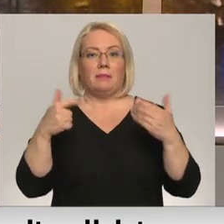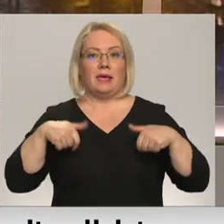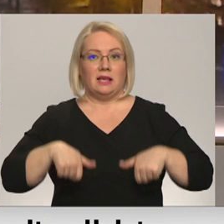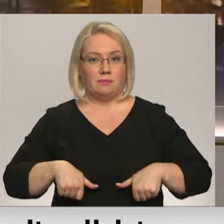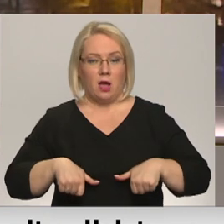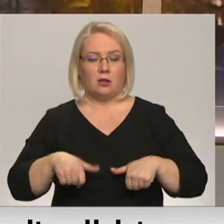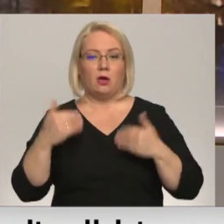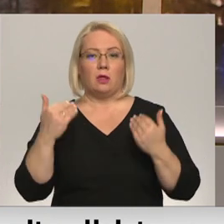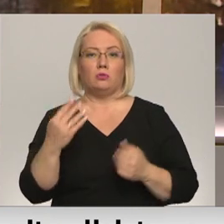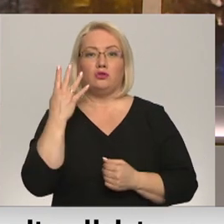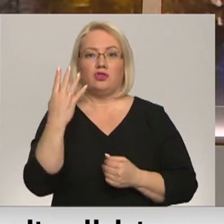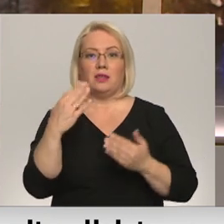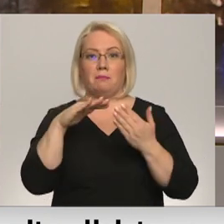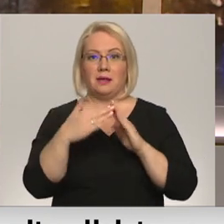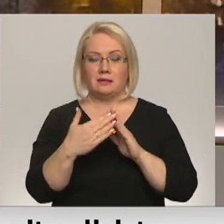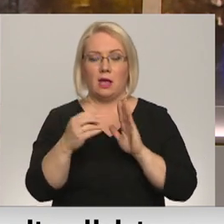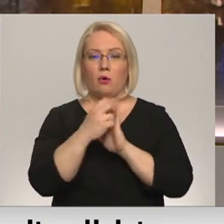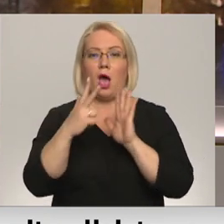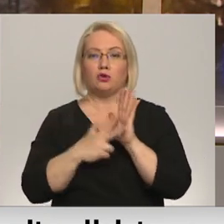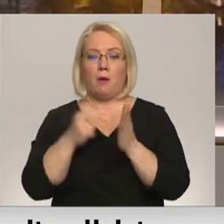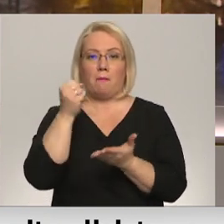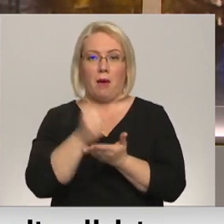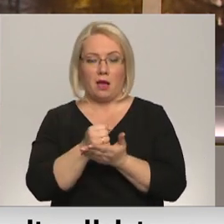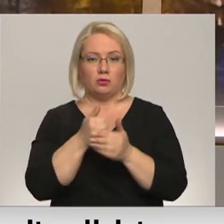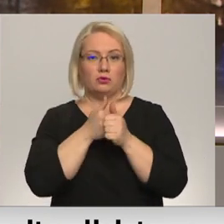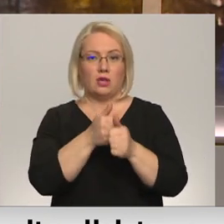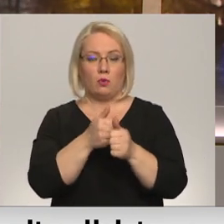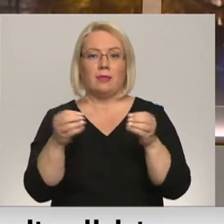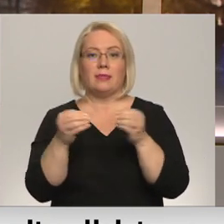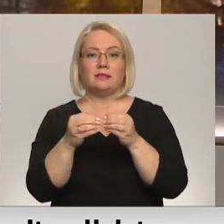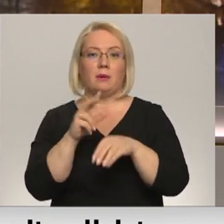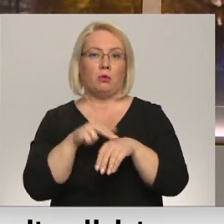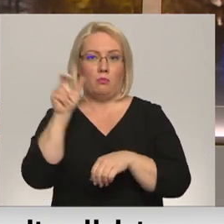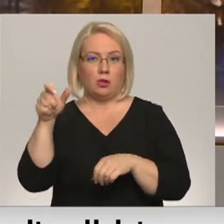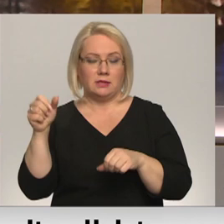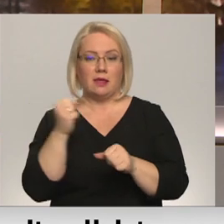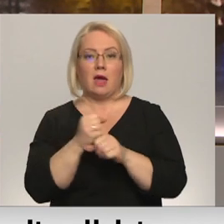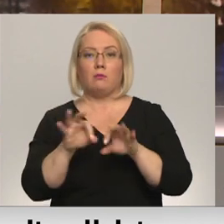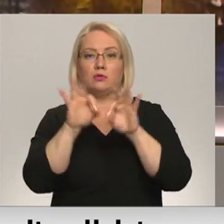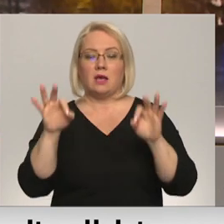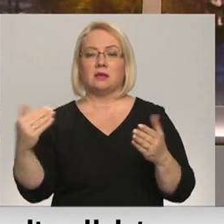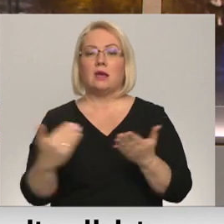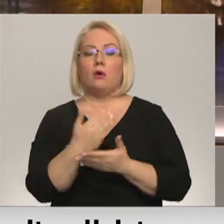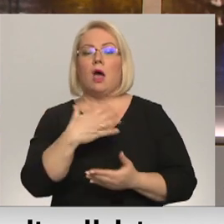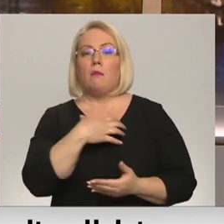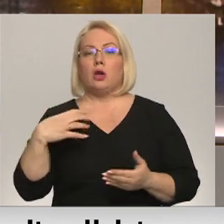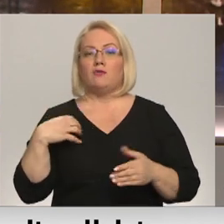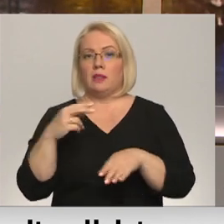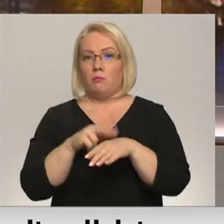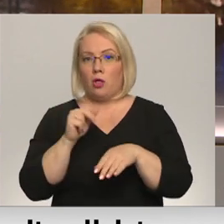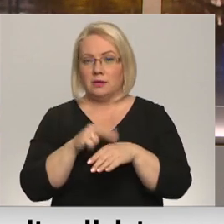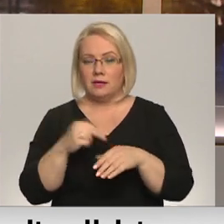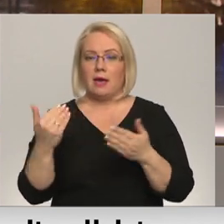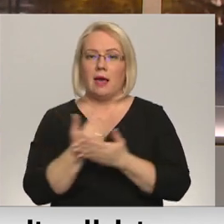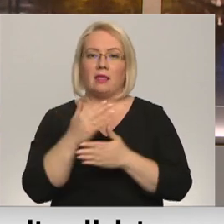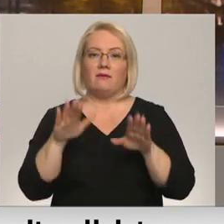novada četras pilsētas un 18 pagastus, uzraudzījis desmit policisti. Darbu sāks jaunā pašvaldības policija. Gan vieta iedzīvotāji,